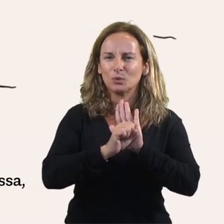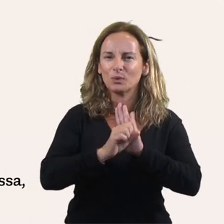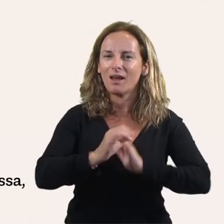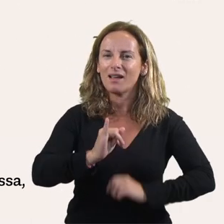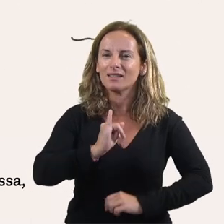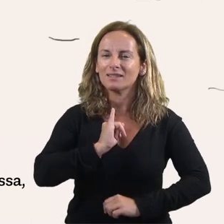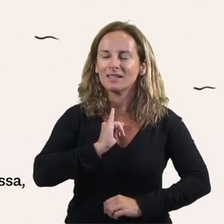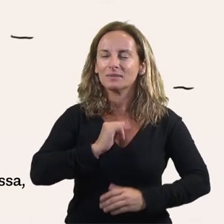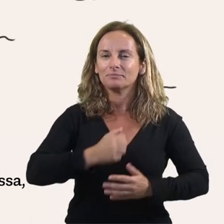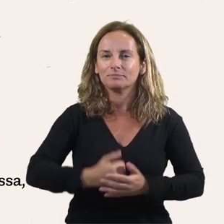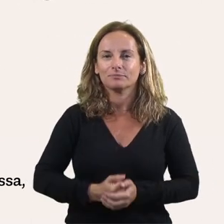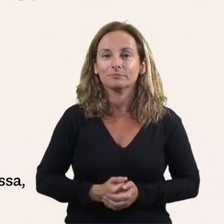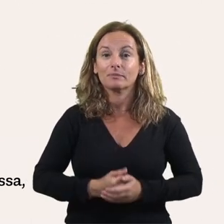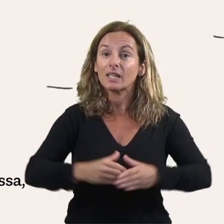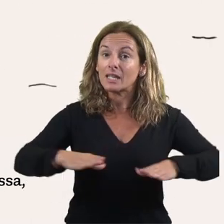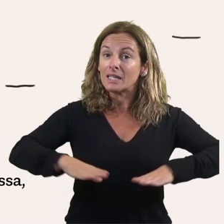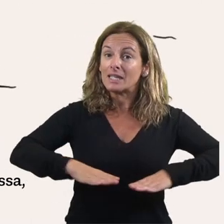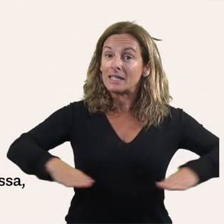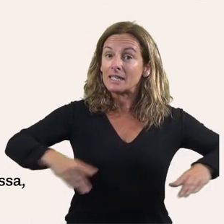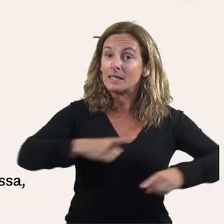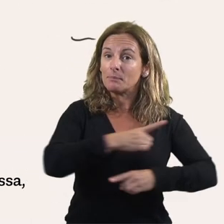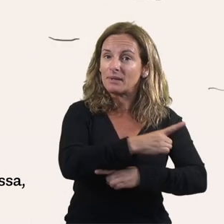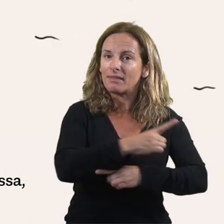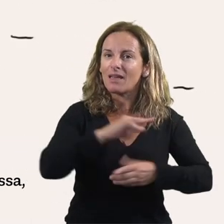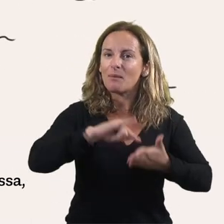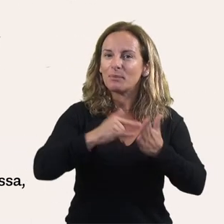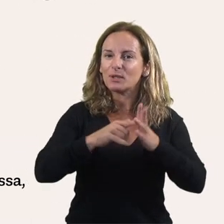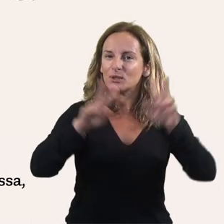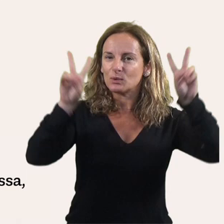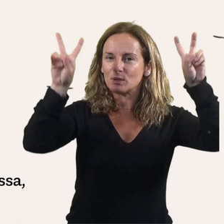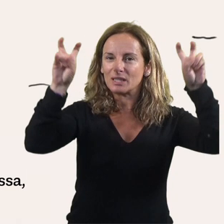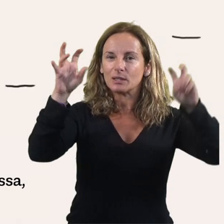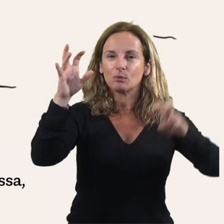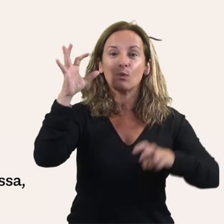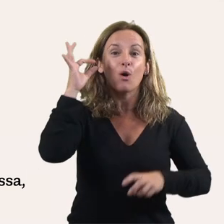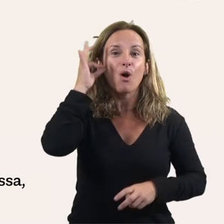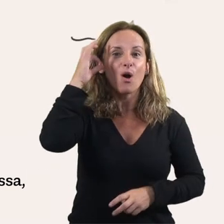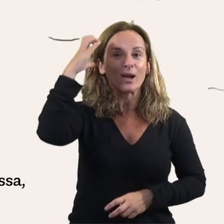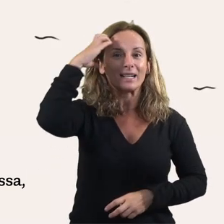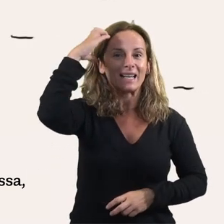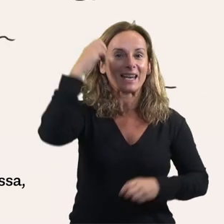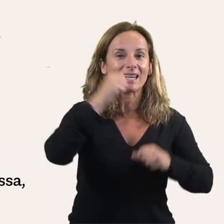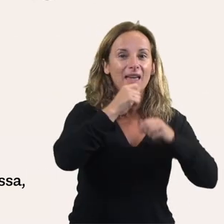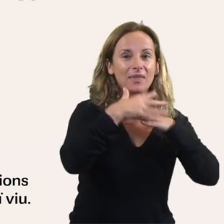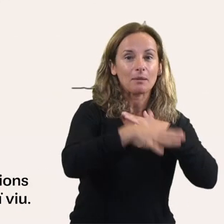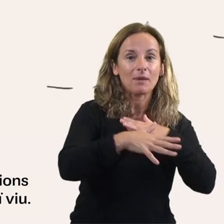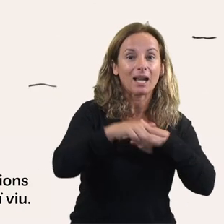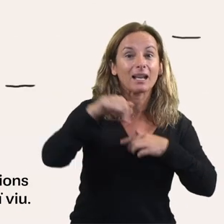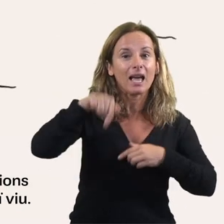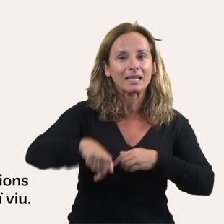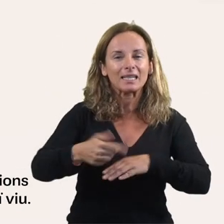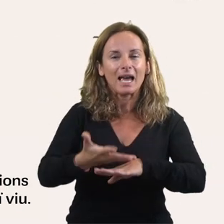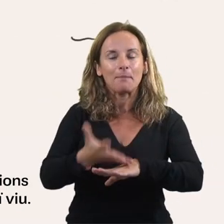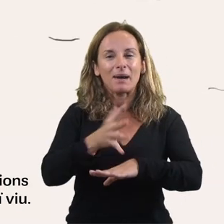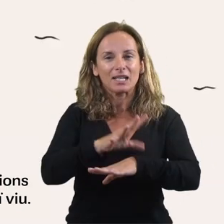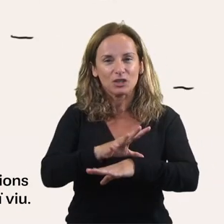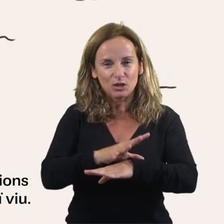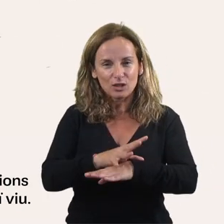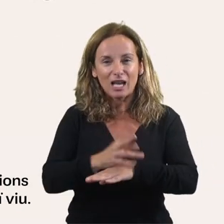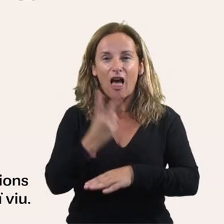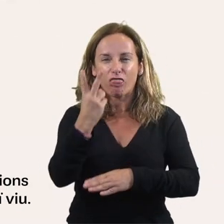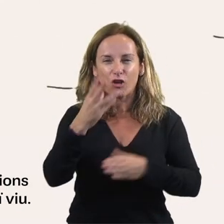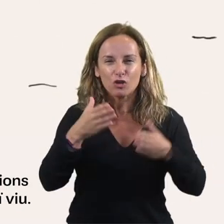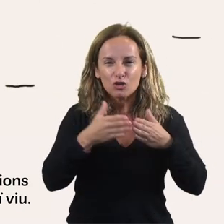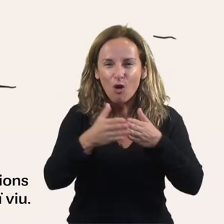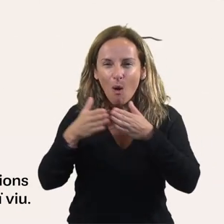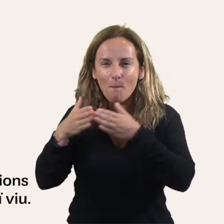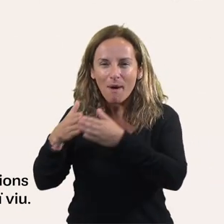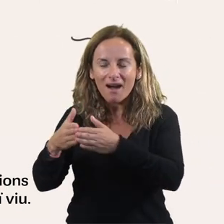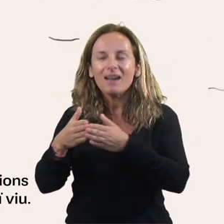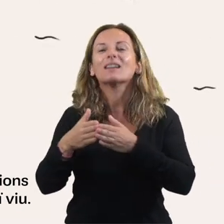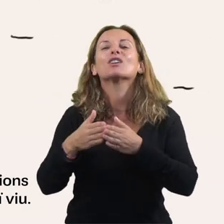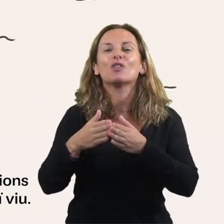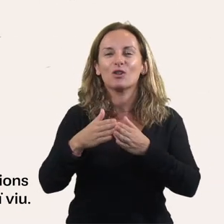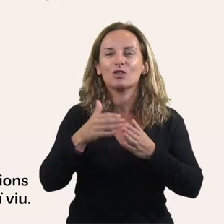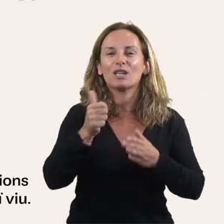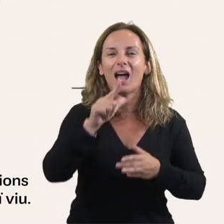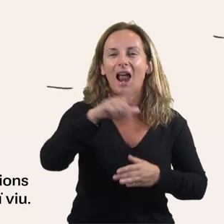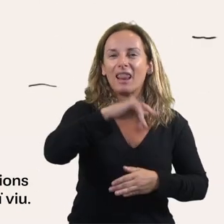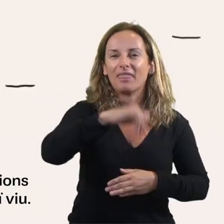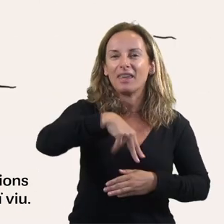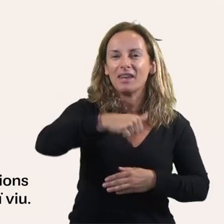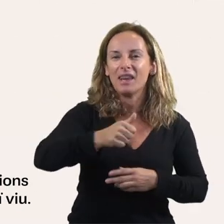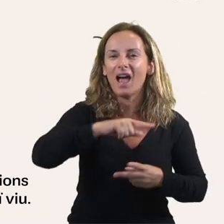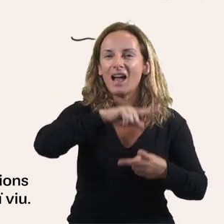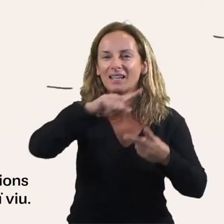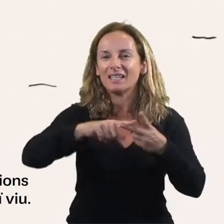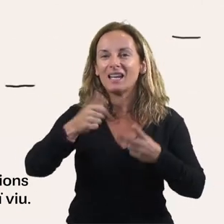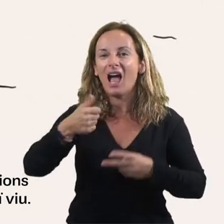projectes com la Reina del Mar, a Eivissa, o els lleuts al Zina i Agustín a Mallorca. Les persones voluntàries d'aquestes associacions fan